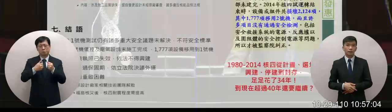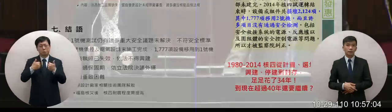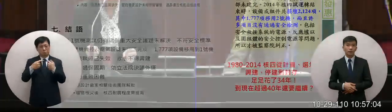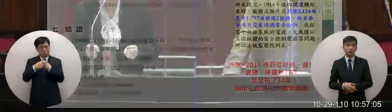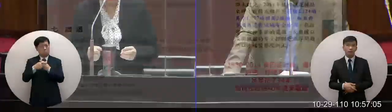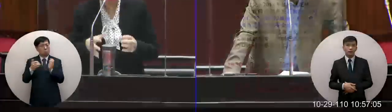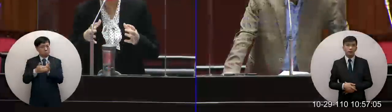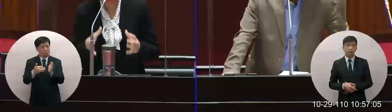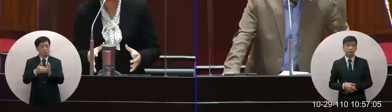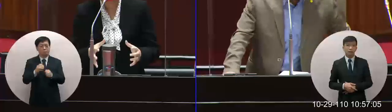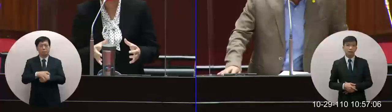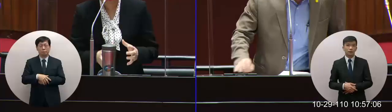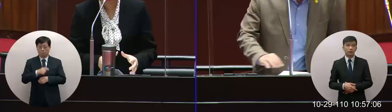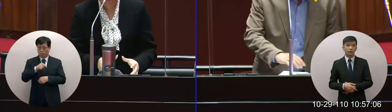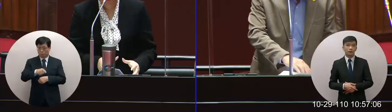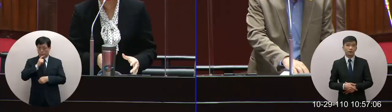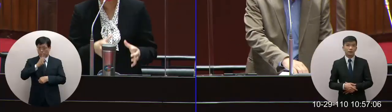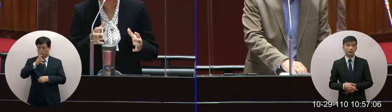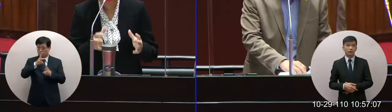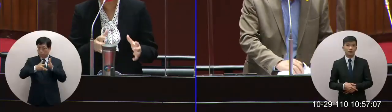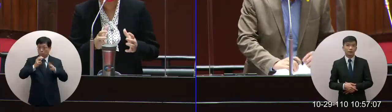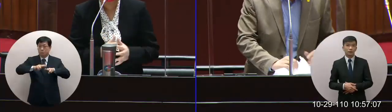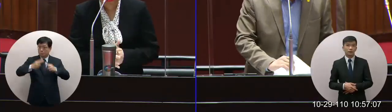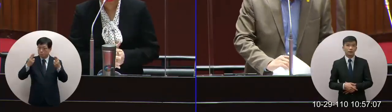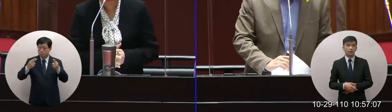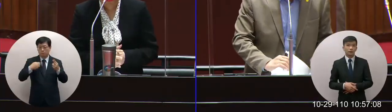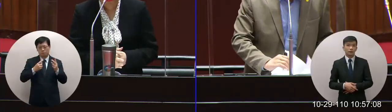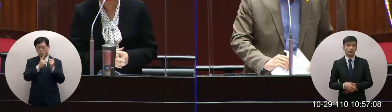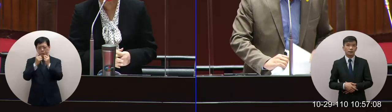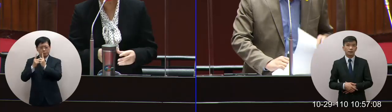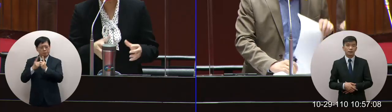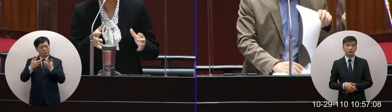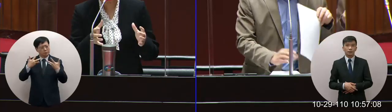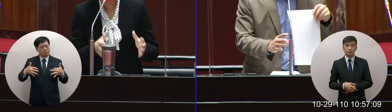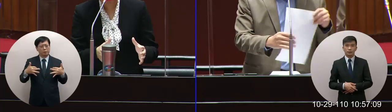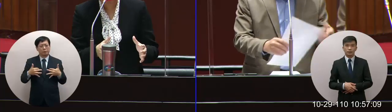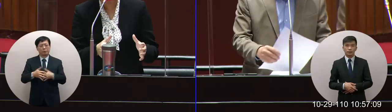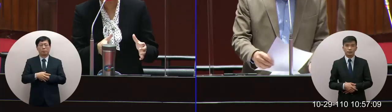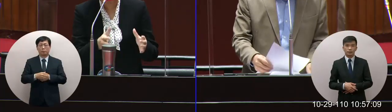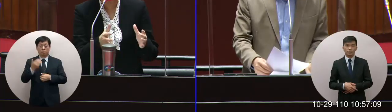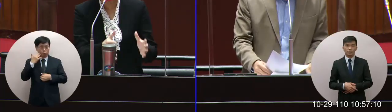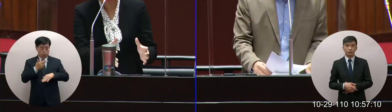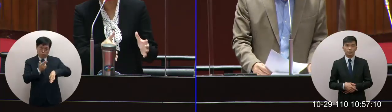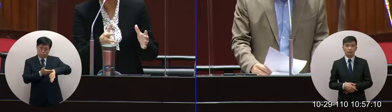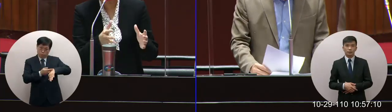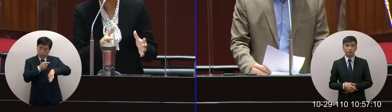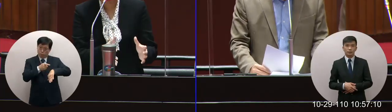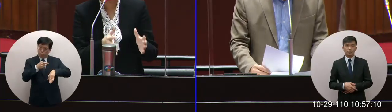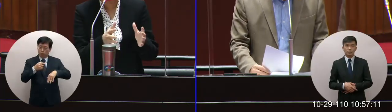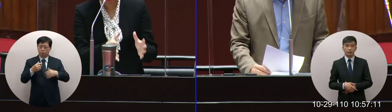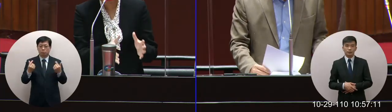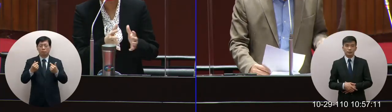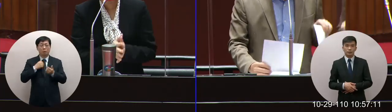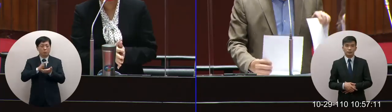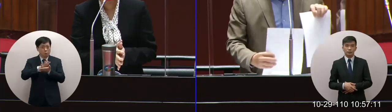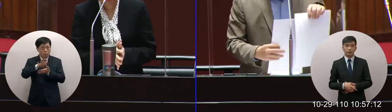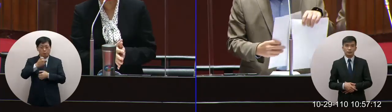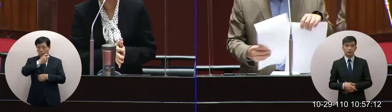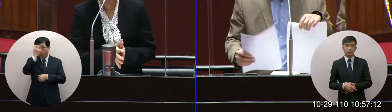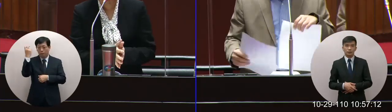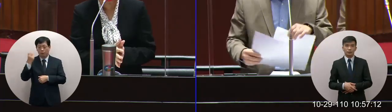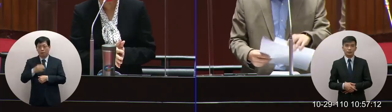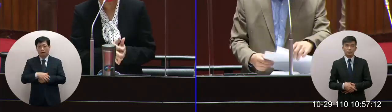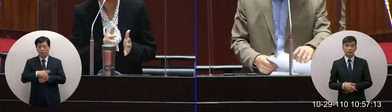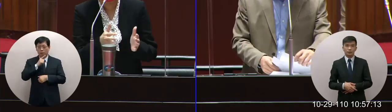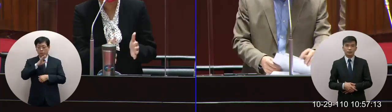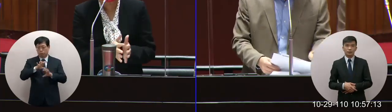跟研究那這個核四的重啟它面臨非常多的問題在技術面它有因為後來發現了